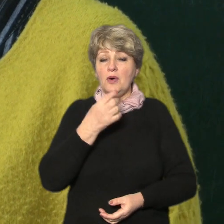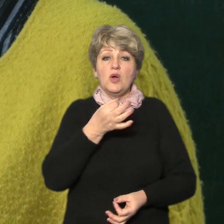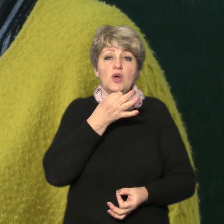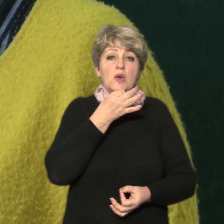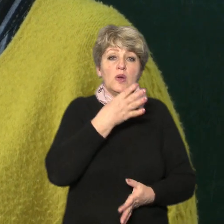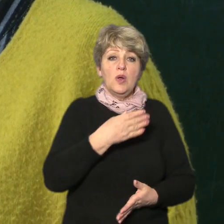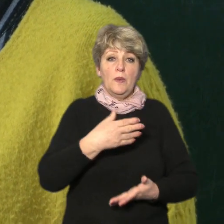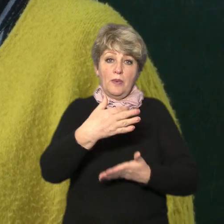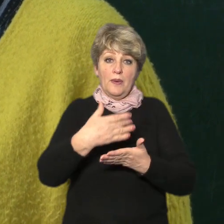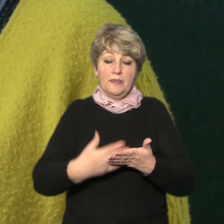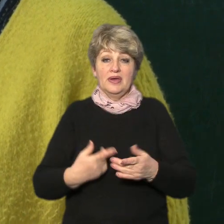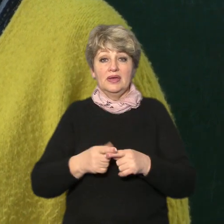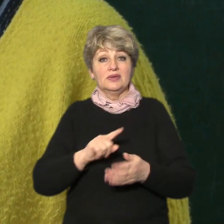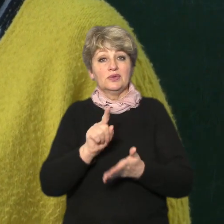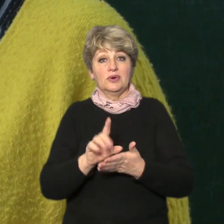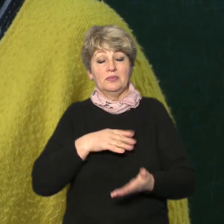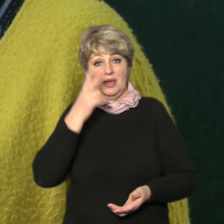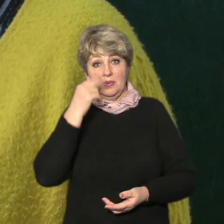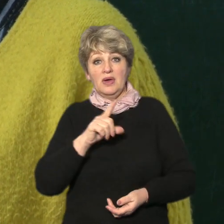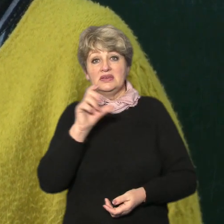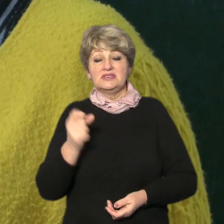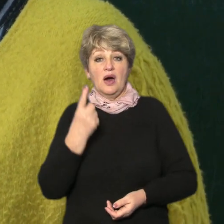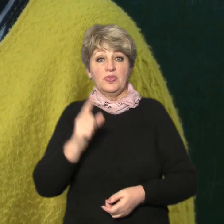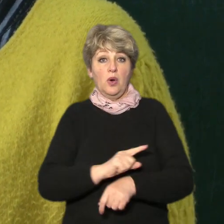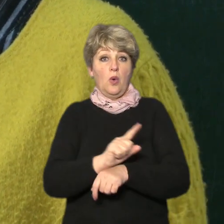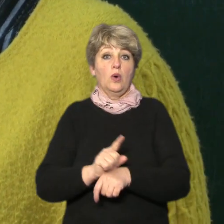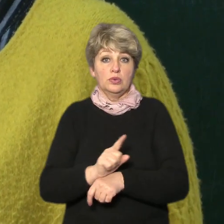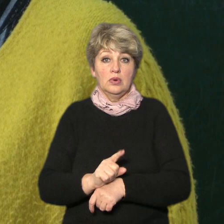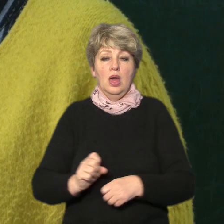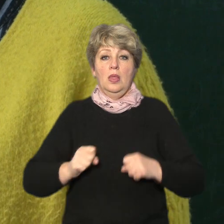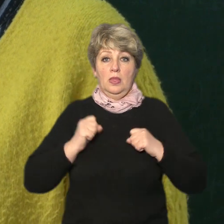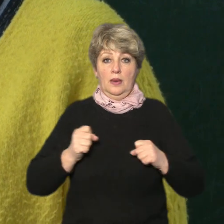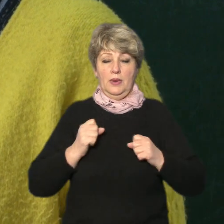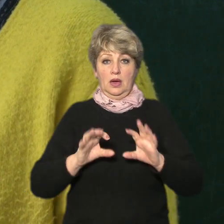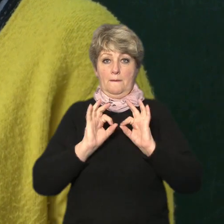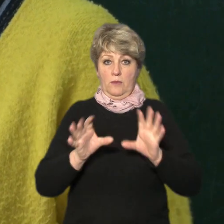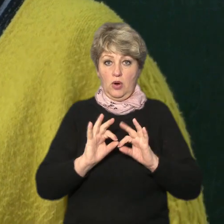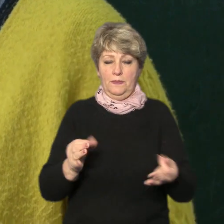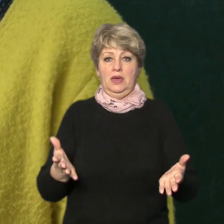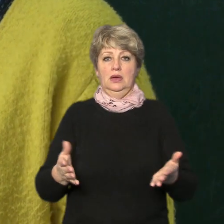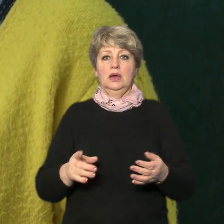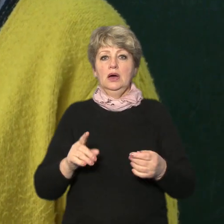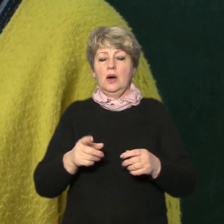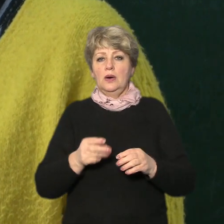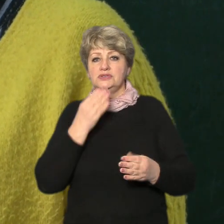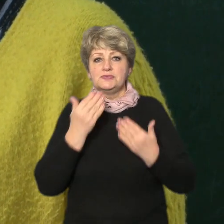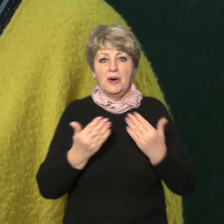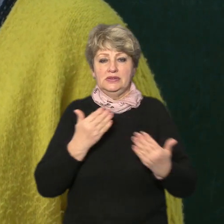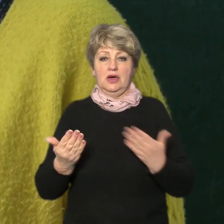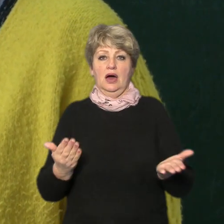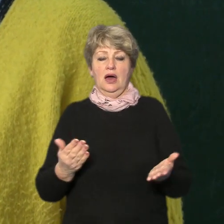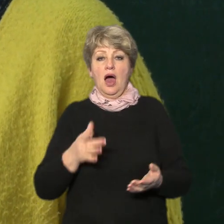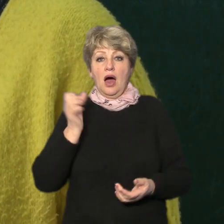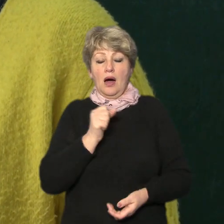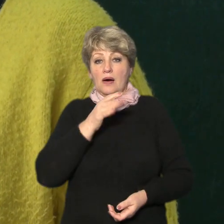мають бути навики а за одну годину намагаєшся пояснити намагаєшся закріпити намагаєшся спитати а